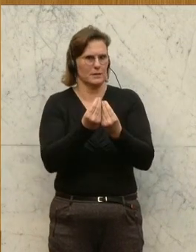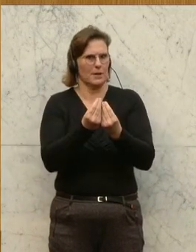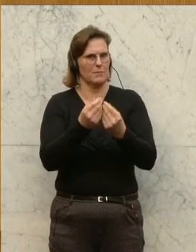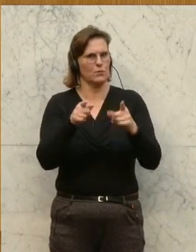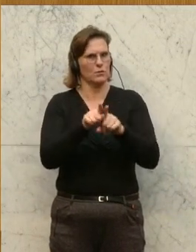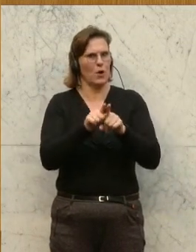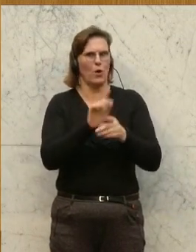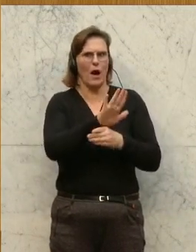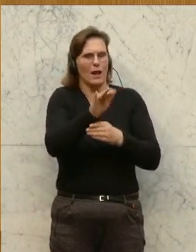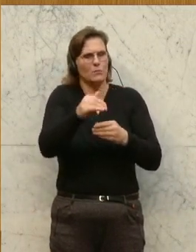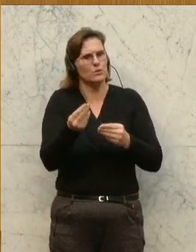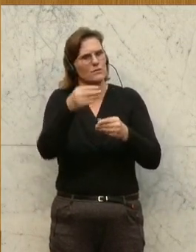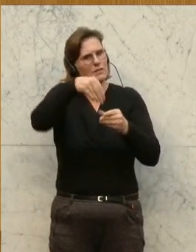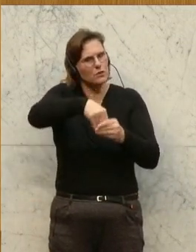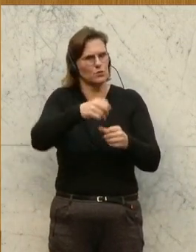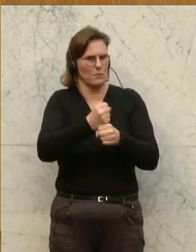leisten hat. Dankeschön. Dank.